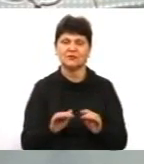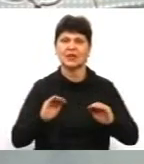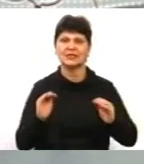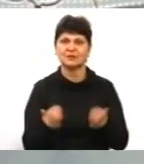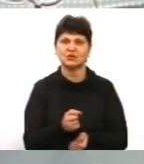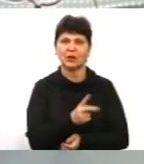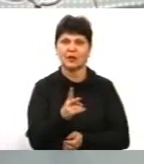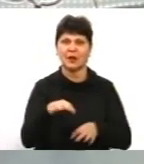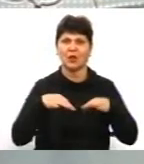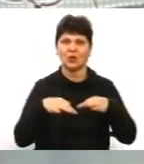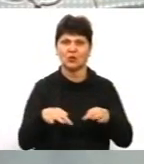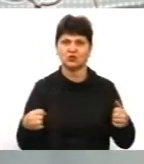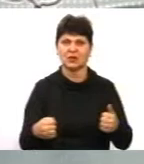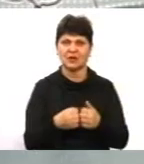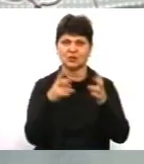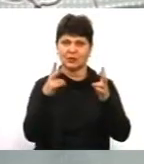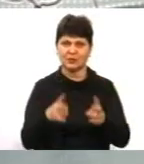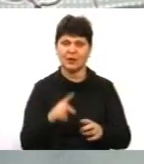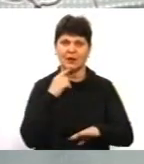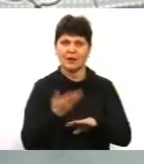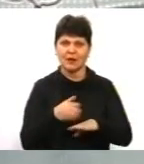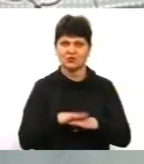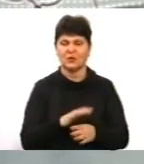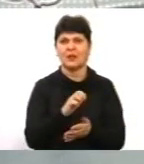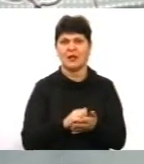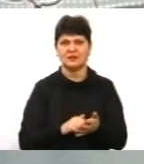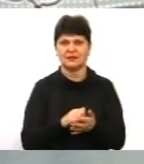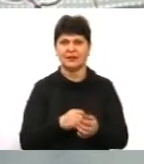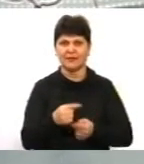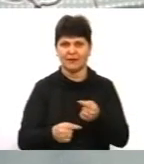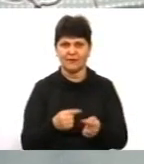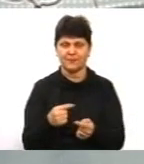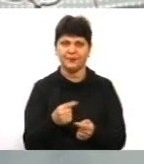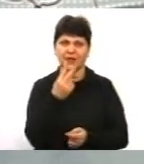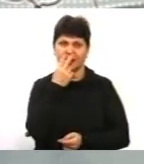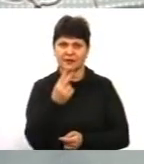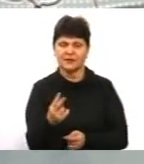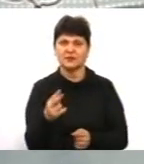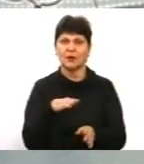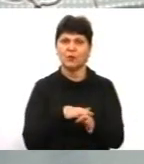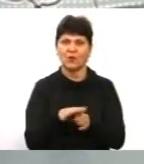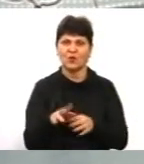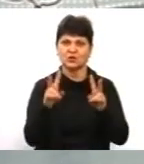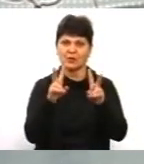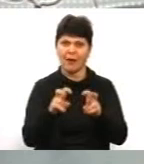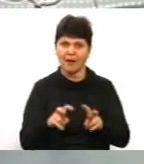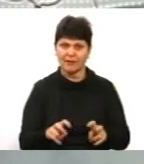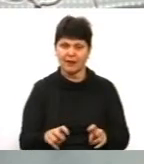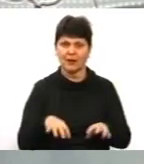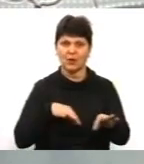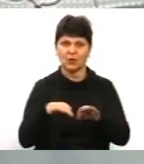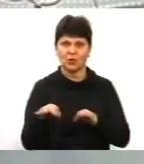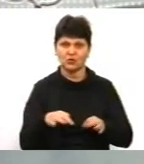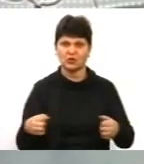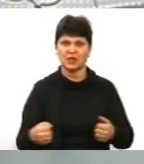дорожньо-транспортних пригод та тяжкості їх наслідків. Звідси, проводячи відповідний аналіз дорожньо-транспортних пригод,